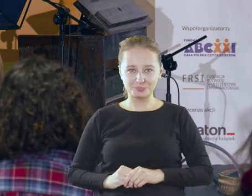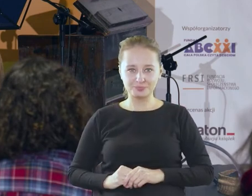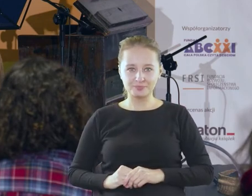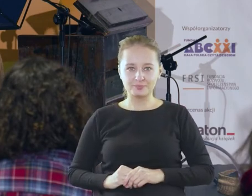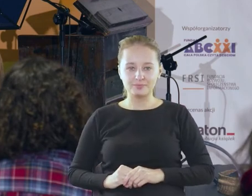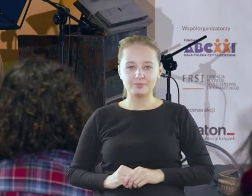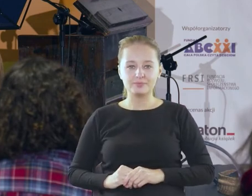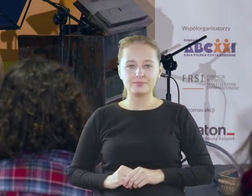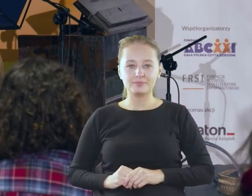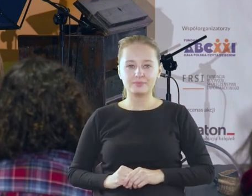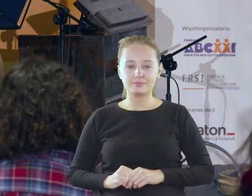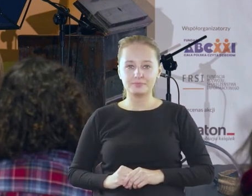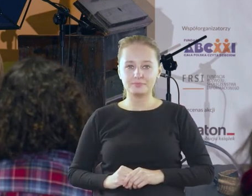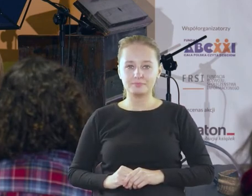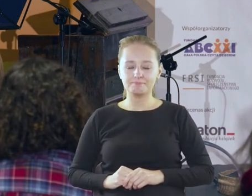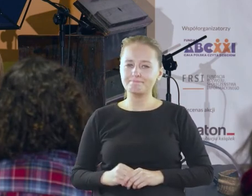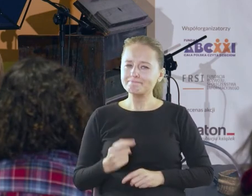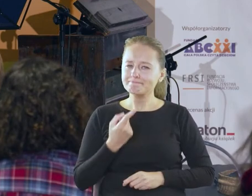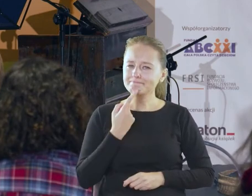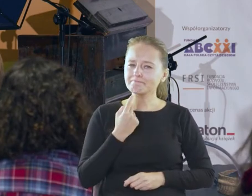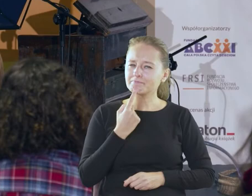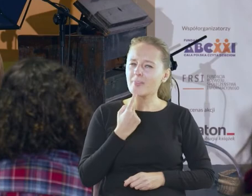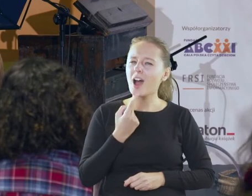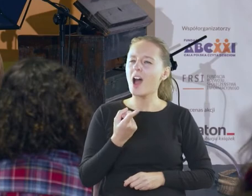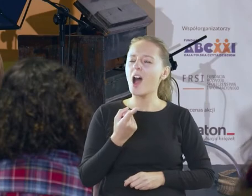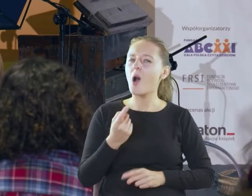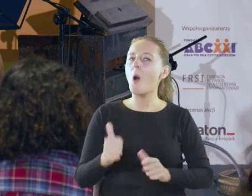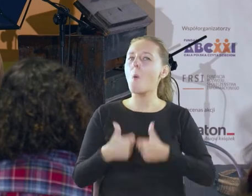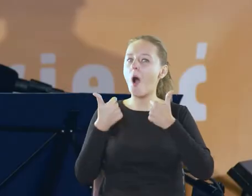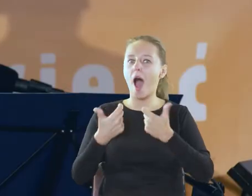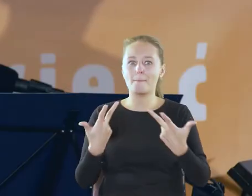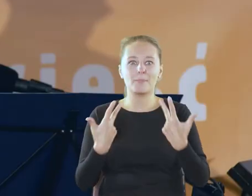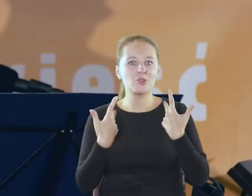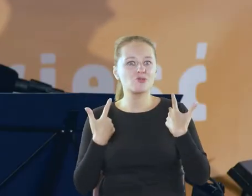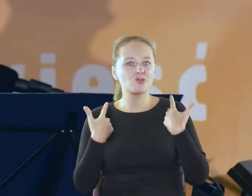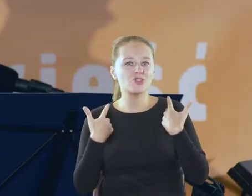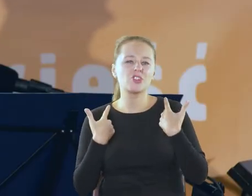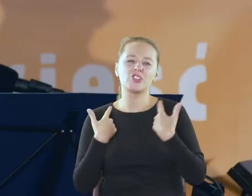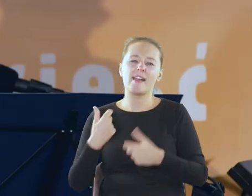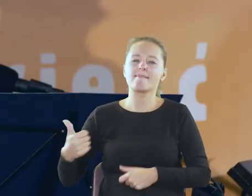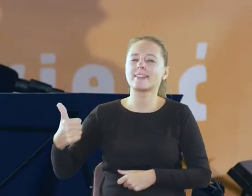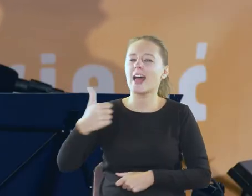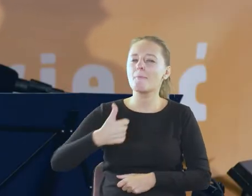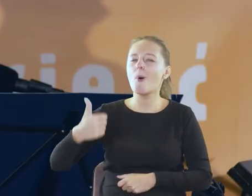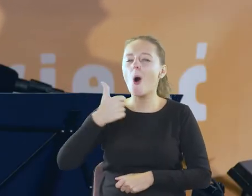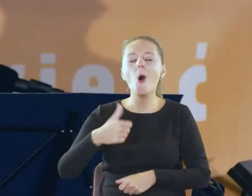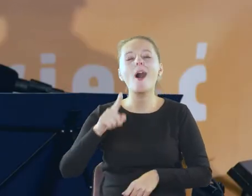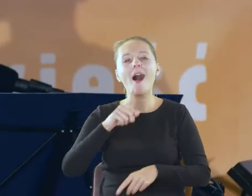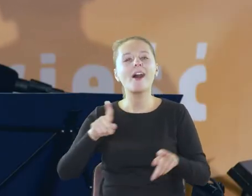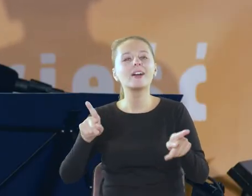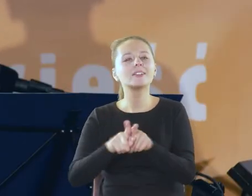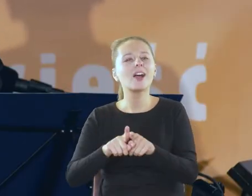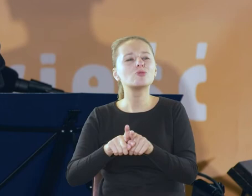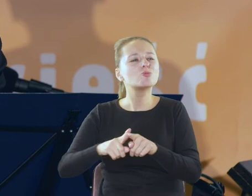rzadko trafiać się może aby życie czyjeś było i tak zarazem bezgranicznie samotne i zarazem takim